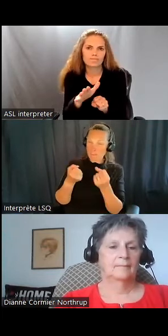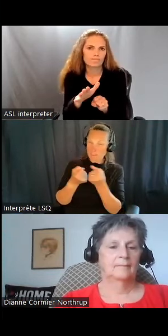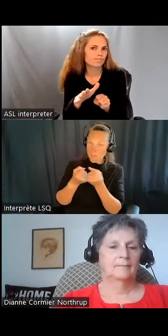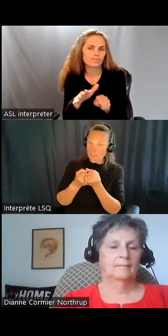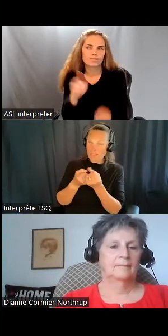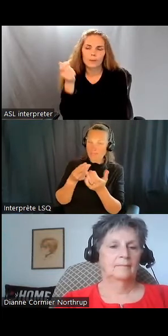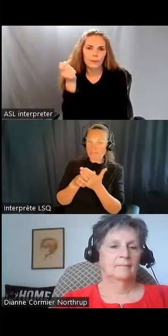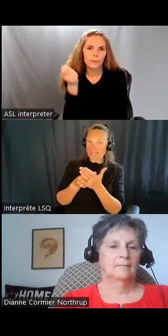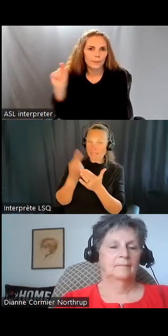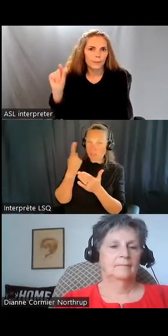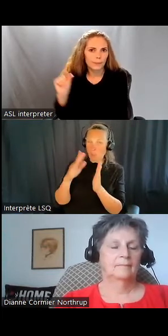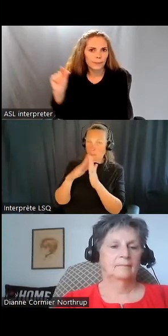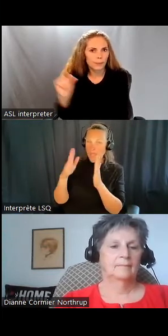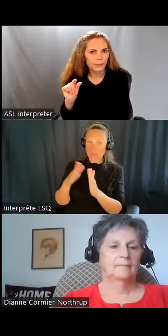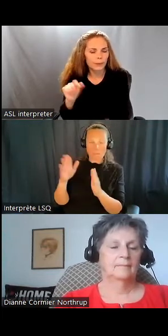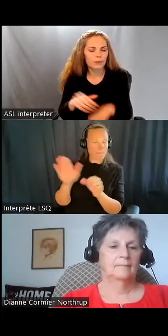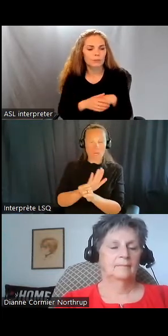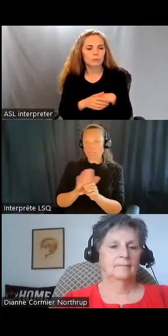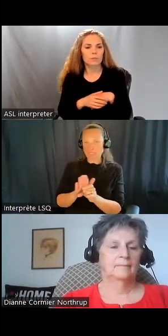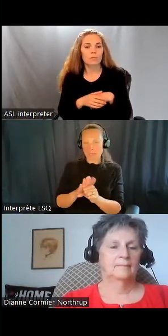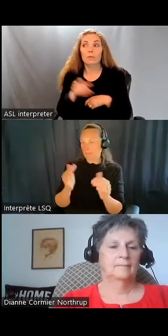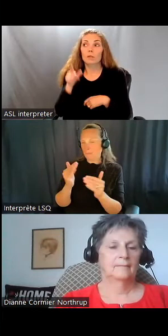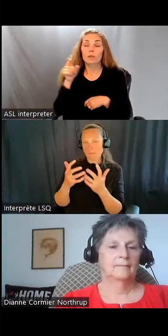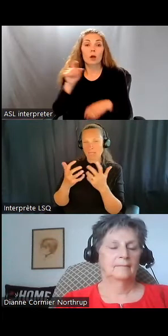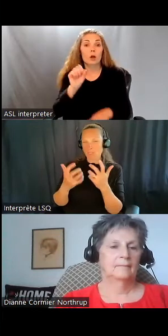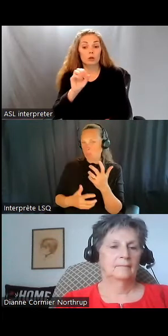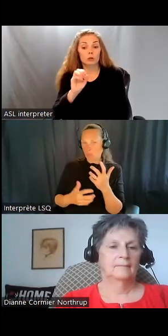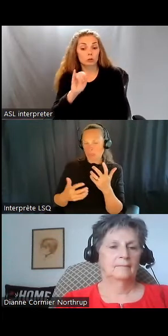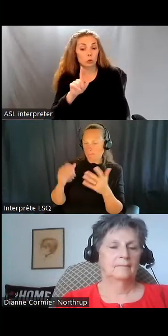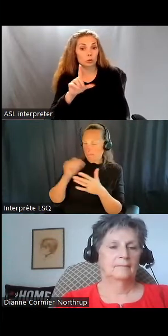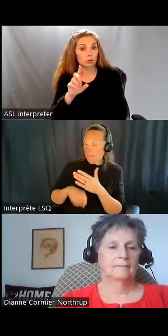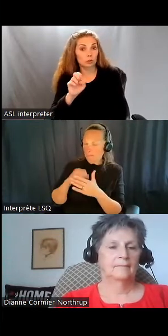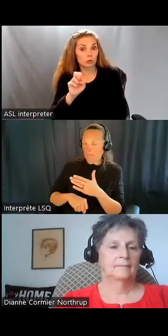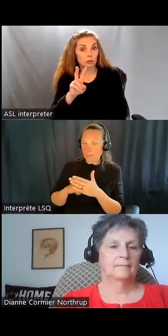'était pas suffisant pour répondre à leurs besoins. Un service social a dit